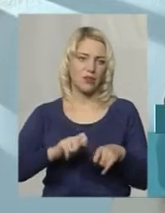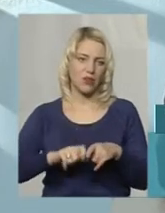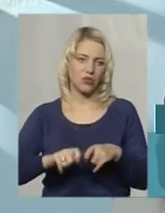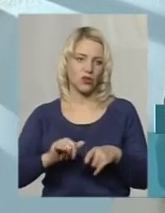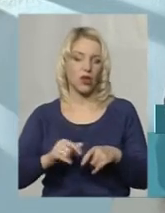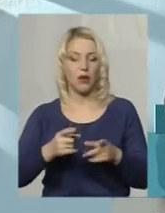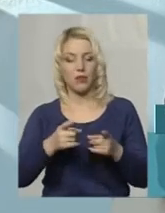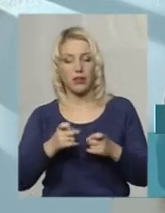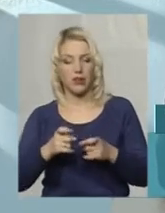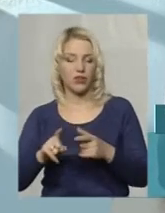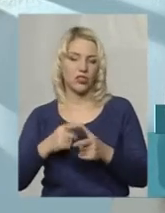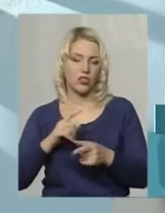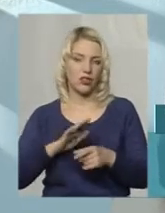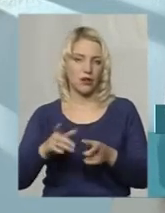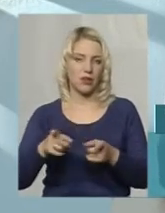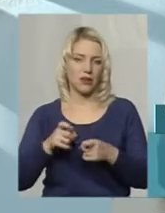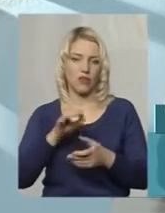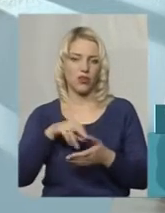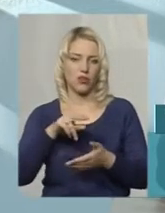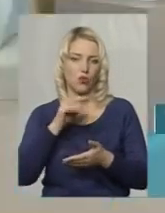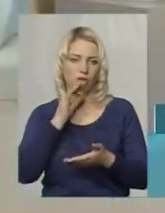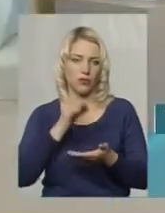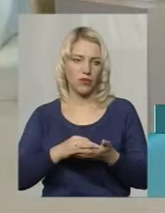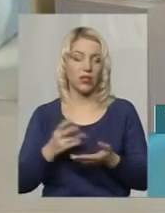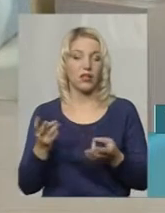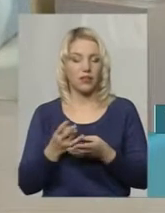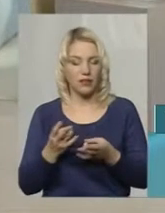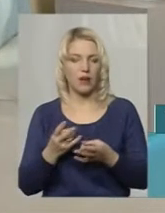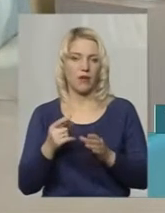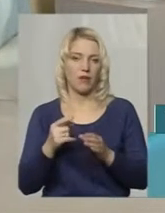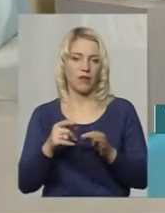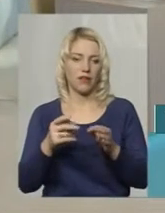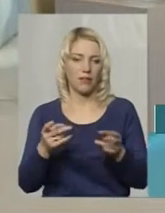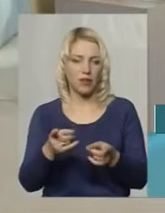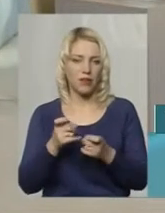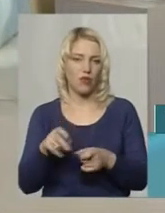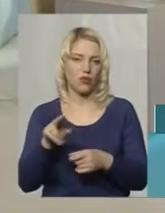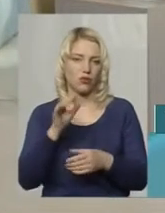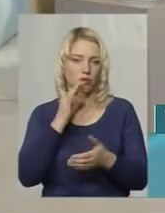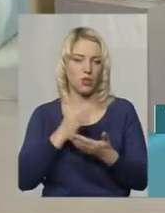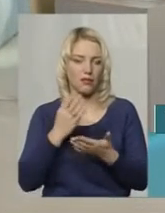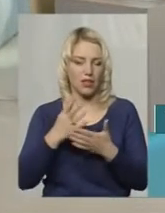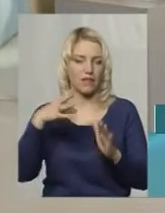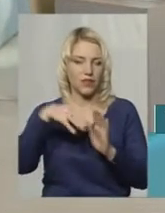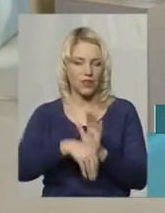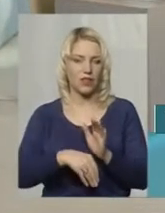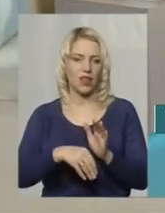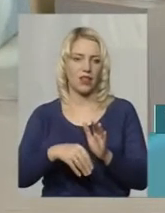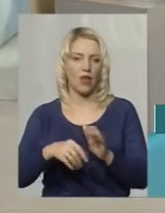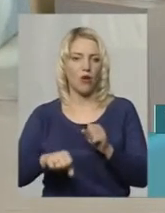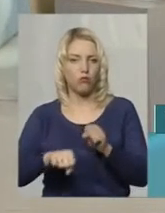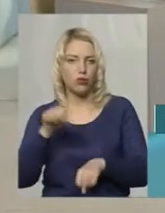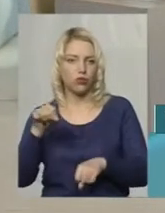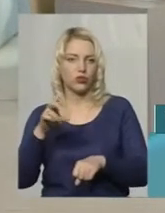притягувати чи не притягувати до відповідальності. По суті, потрібно притягнути до відповідальності, бо є склад адміністративного правопорушення, але